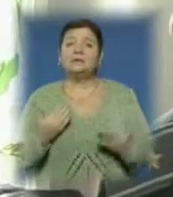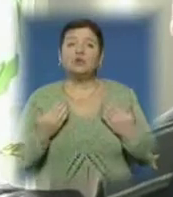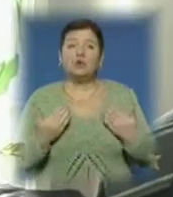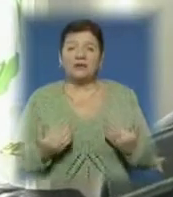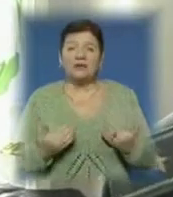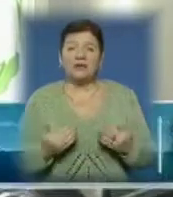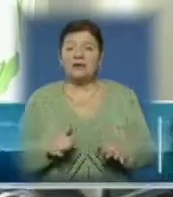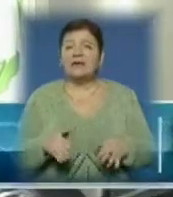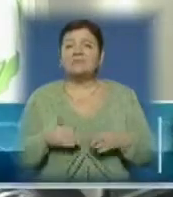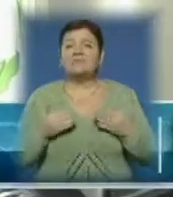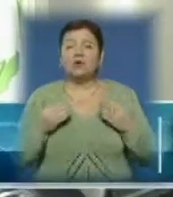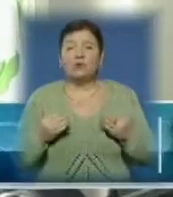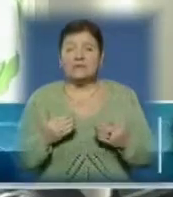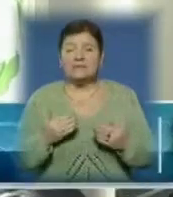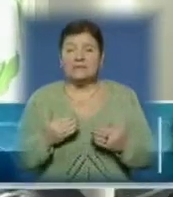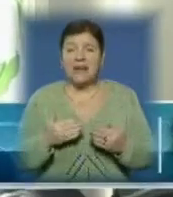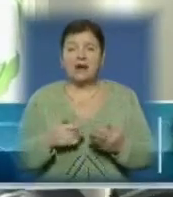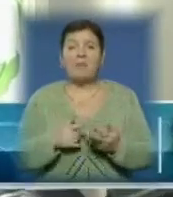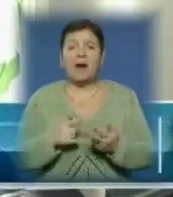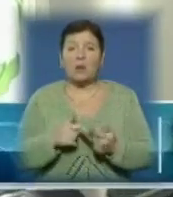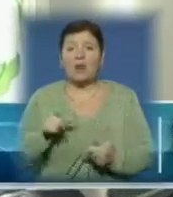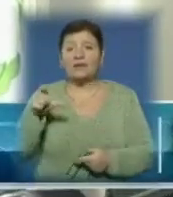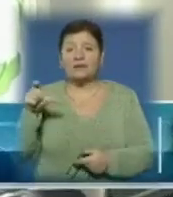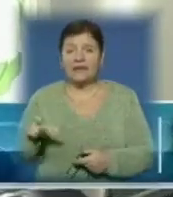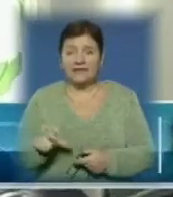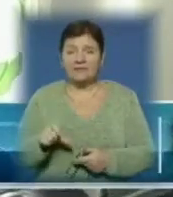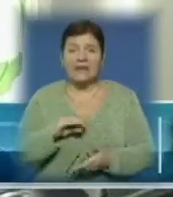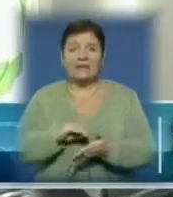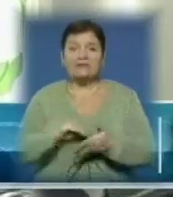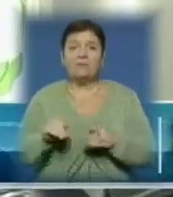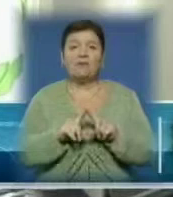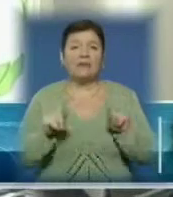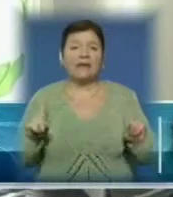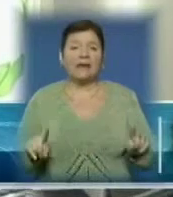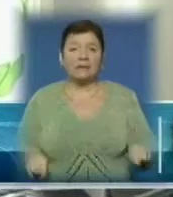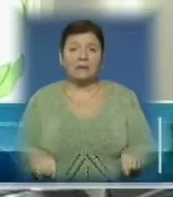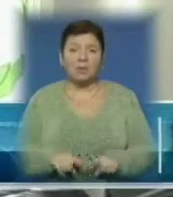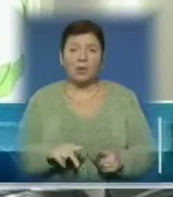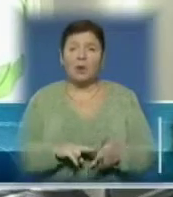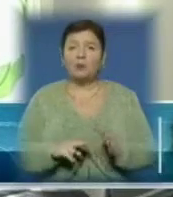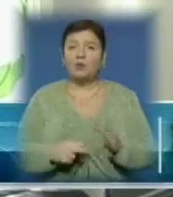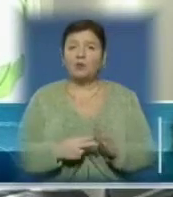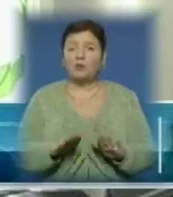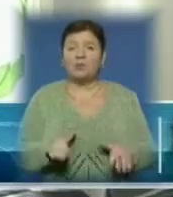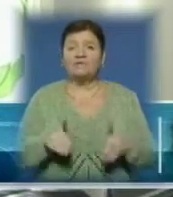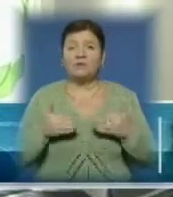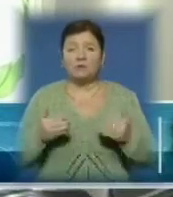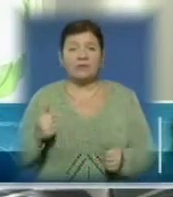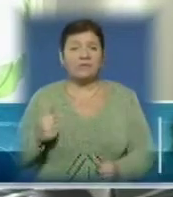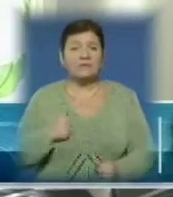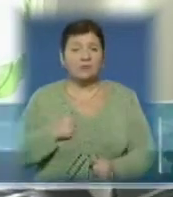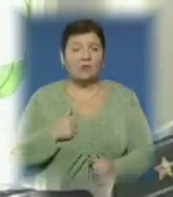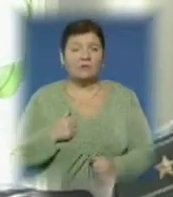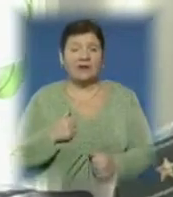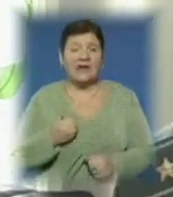звернулося пару кандидатів, заповнили анкети. Ми заповнили анкети, планують звернутися до військової частини для